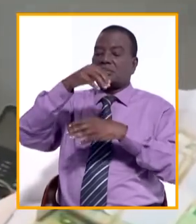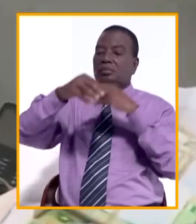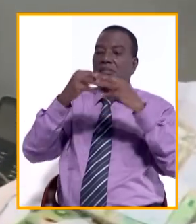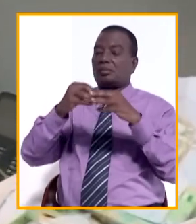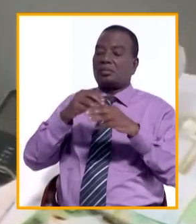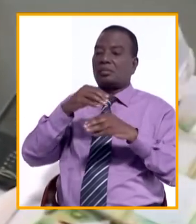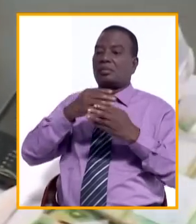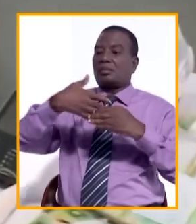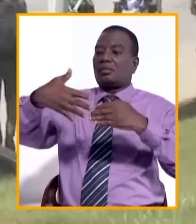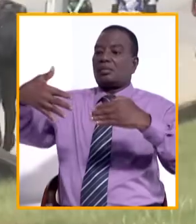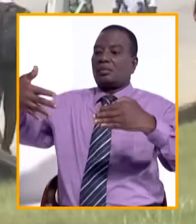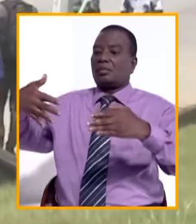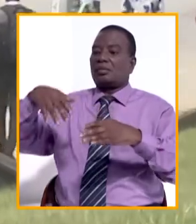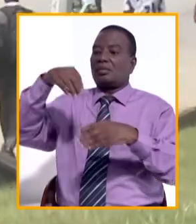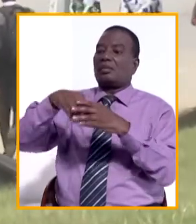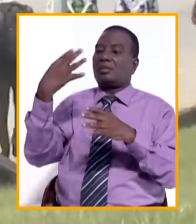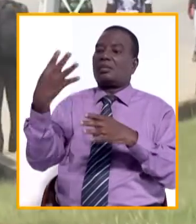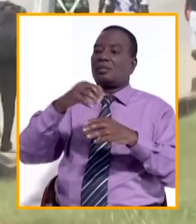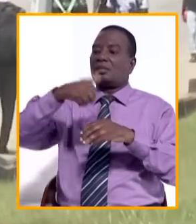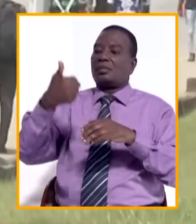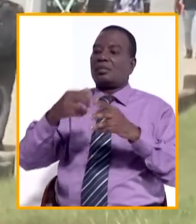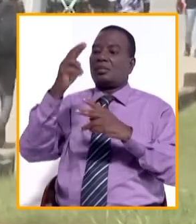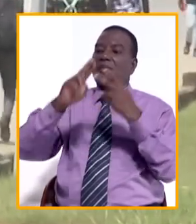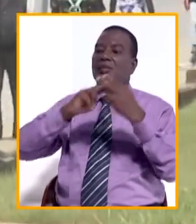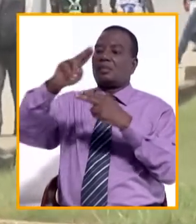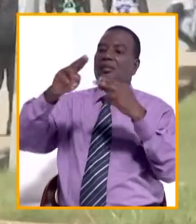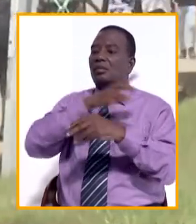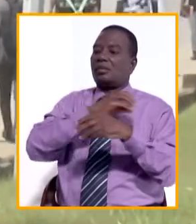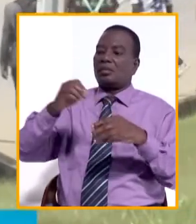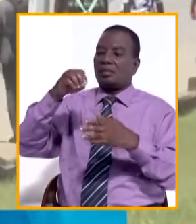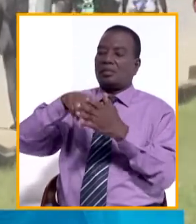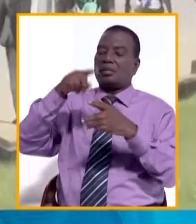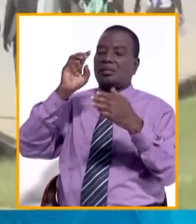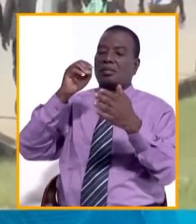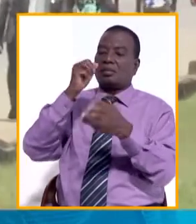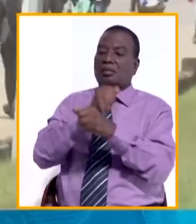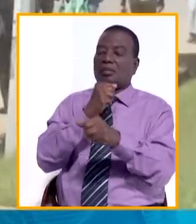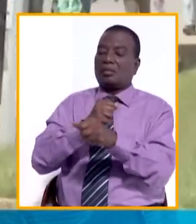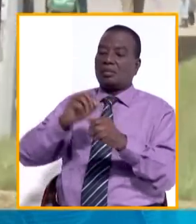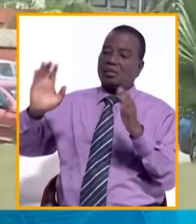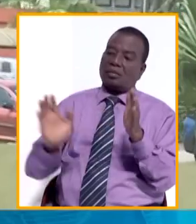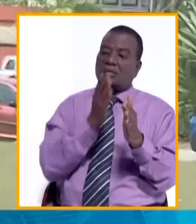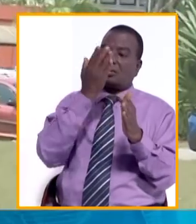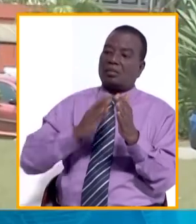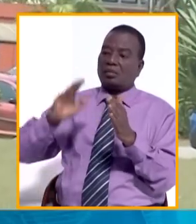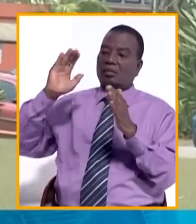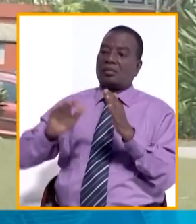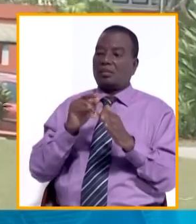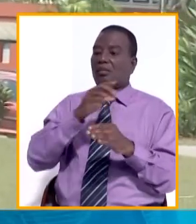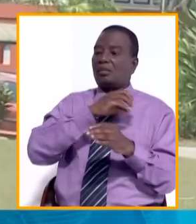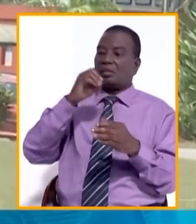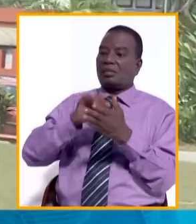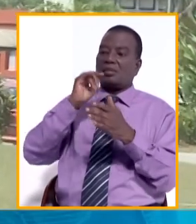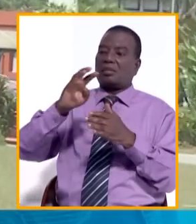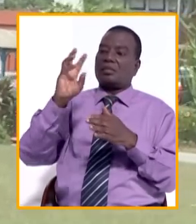va s'étendre dans quatre autres universités et grandes écoles du district d'Abidjan. Un concert de l'artiste Billy Didier est prévu